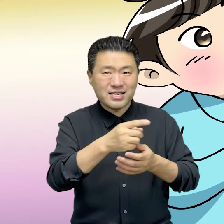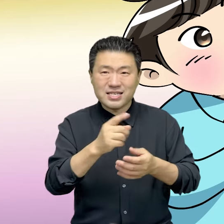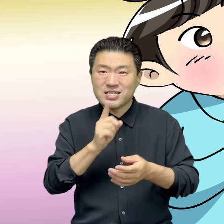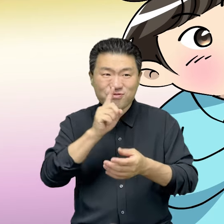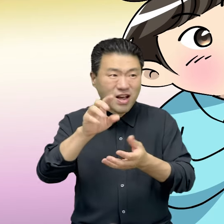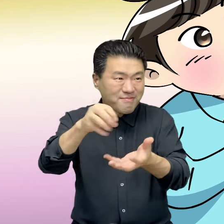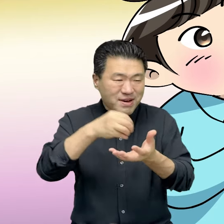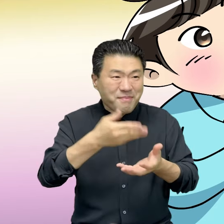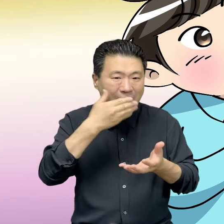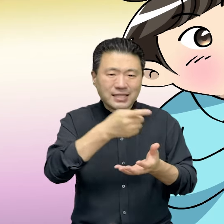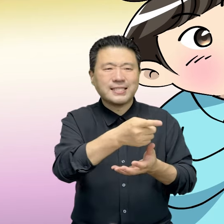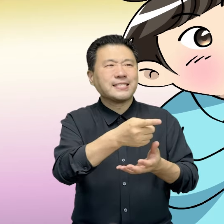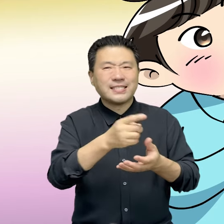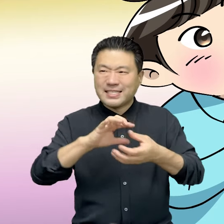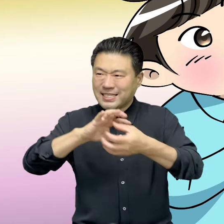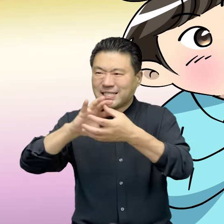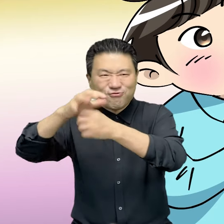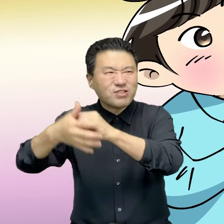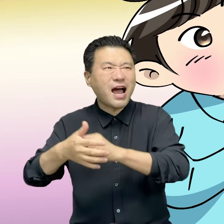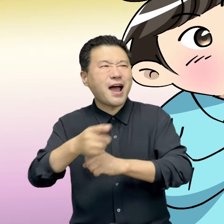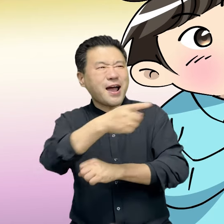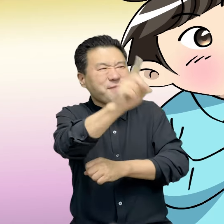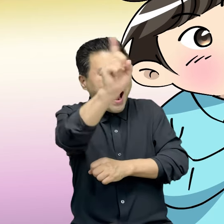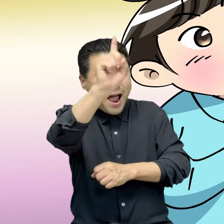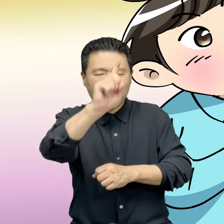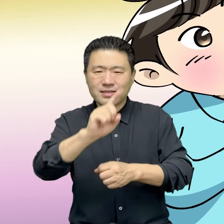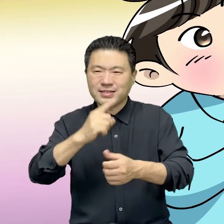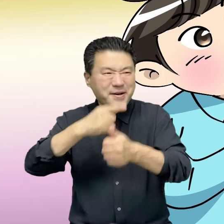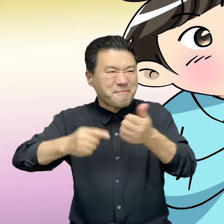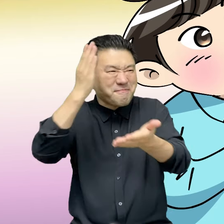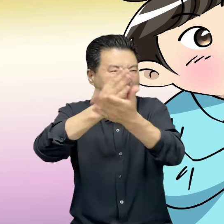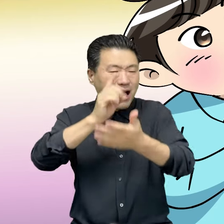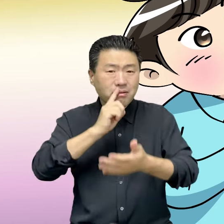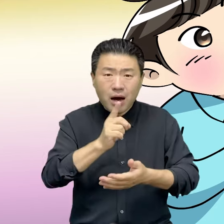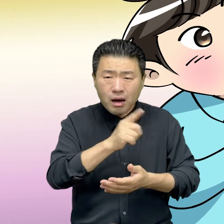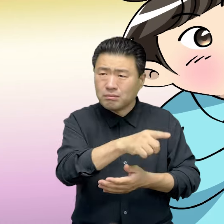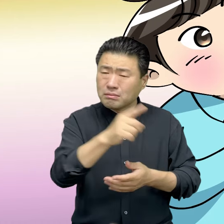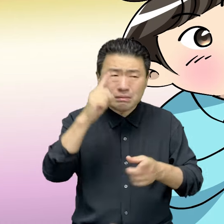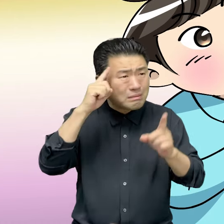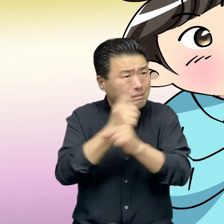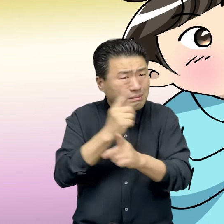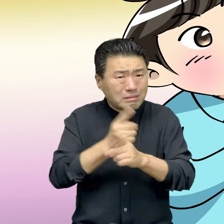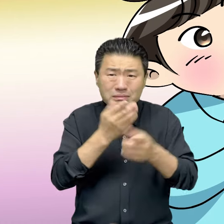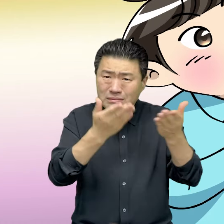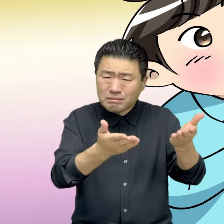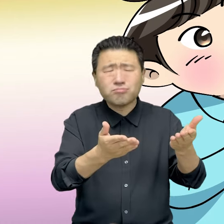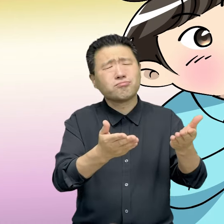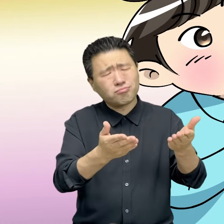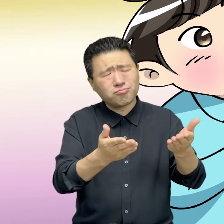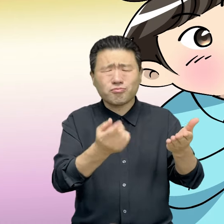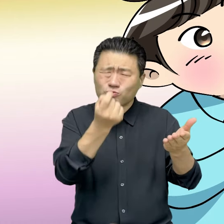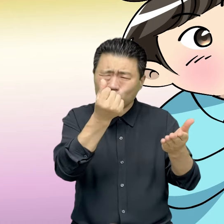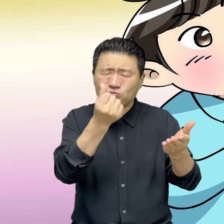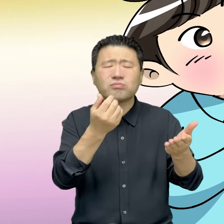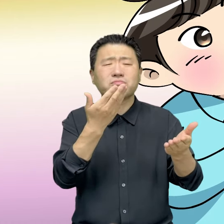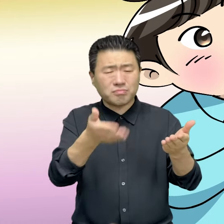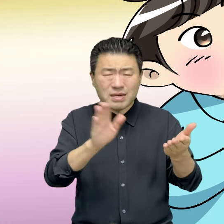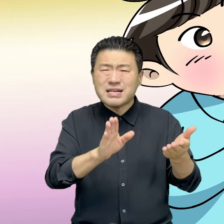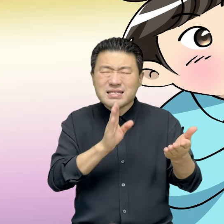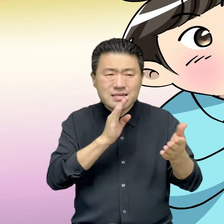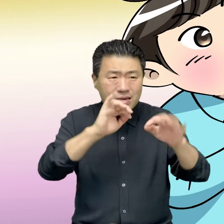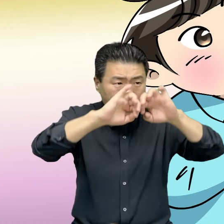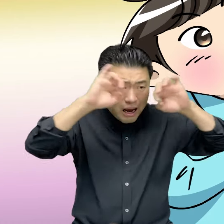시켰어? 지구를 생각해! 이런 홍보가 사람들의 인식을 바꾸는데 도움이 되는 건 사실이지만